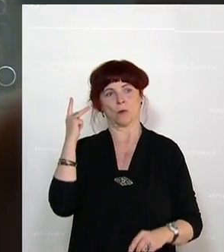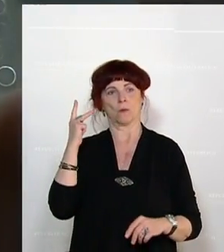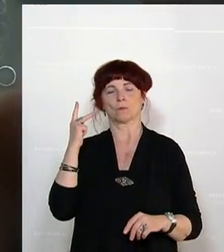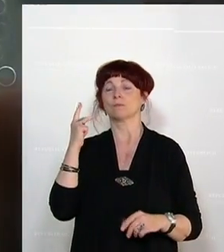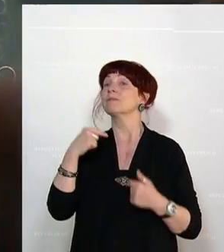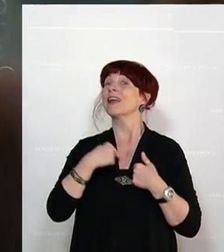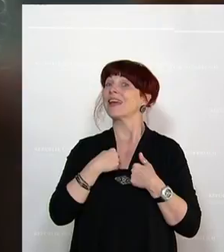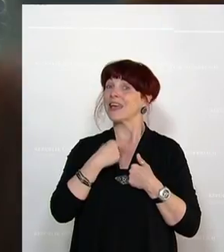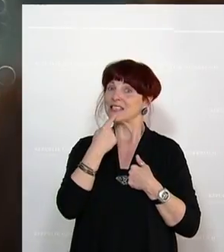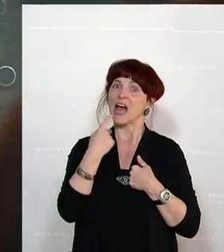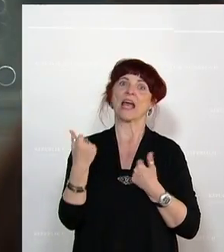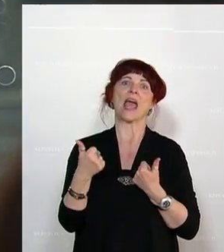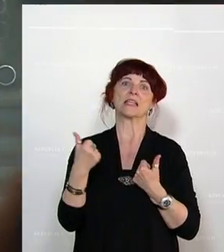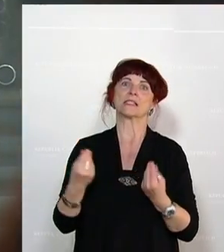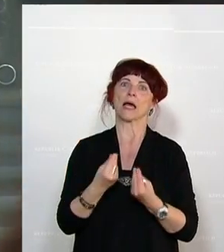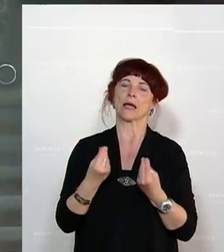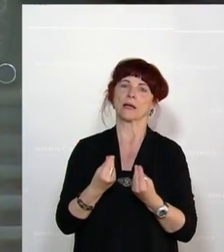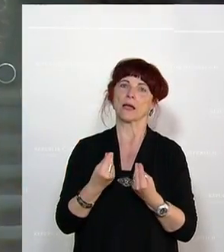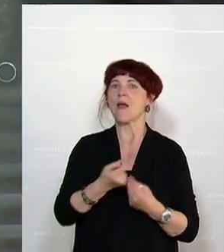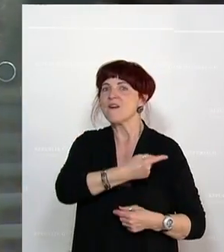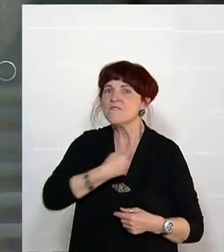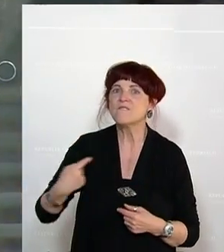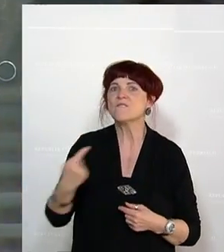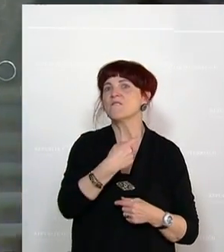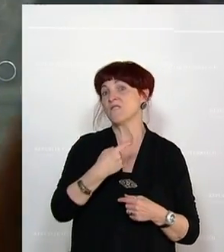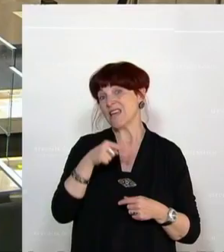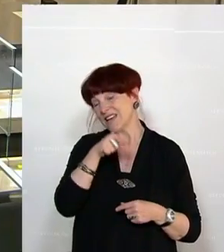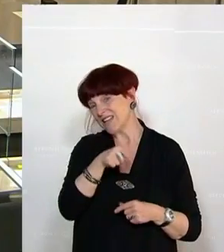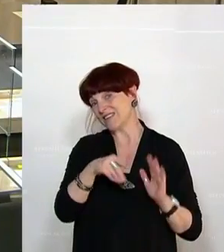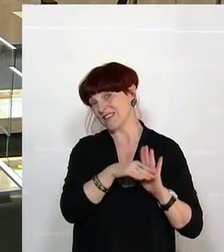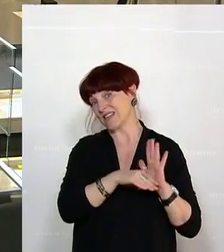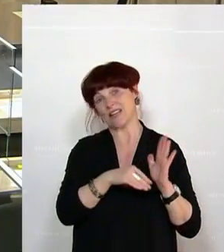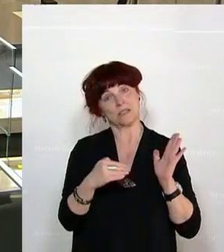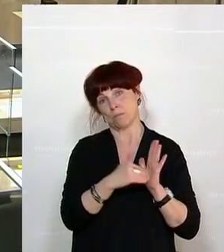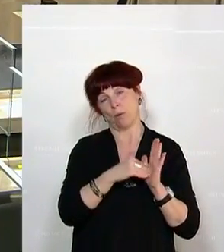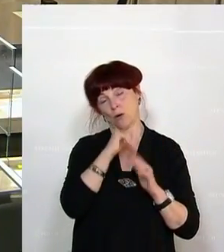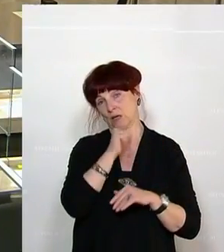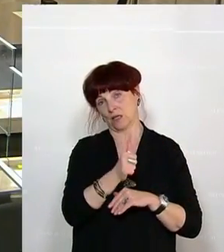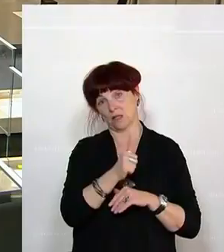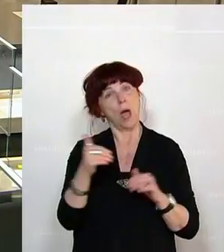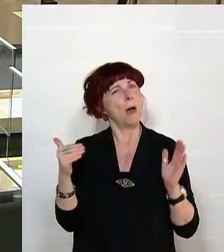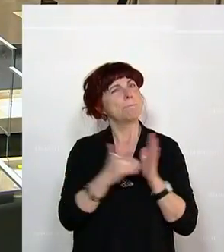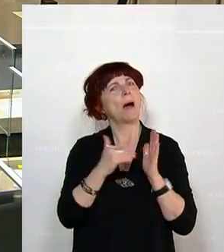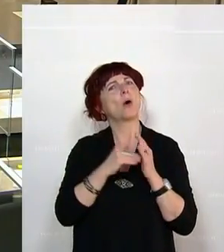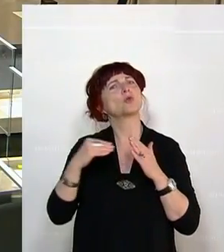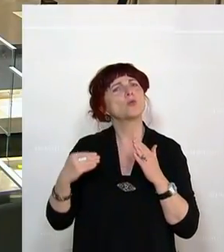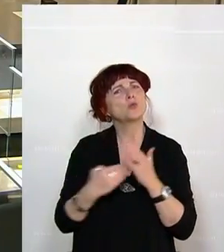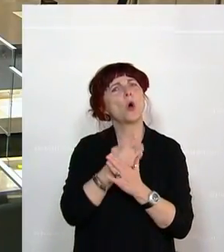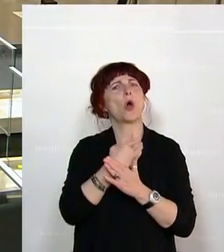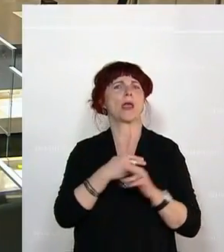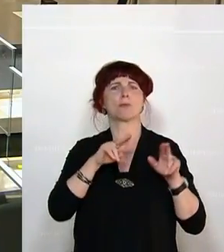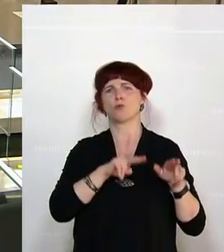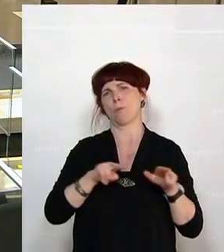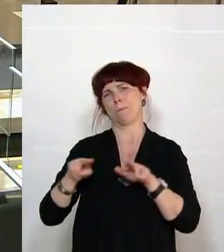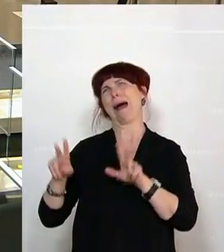Ich sage Ihnen eines. Wir brauchen dieses Gesetz nicht. Wir brauchen die neue Normalität, in der jeder Bürger unter Generalverdacht